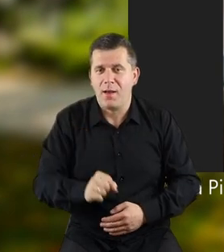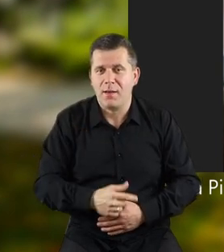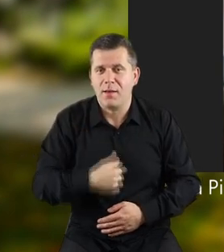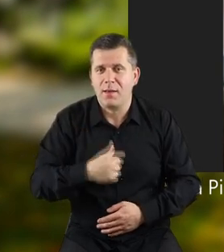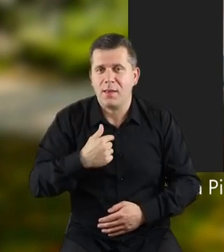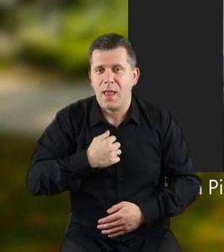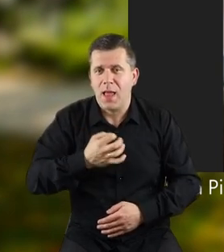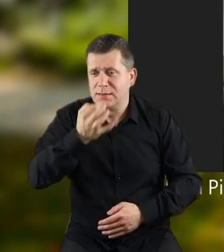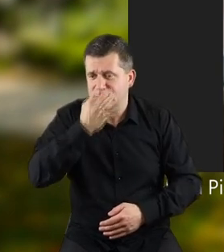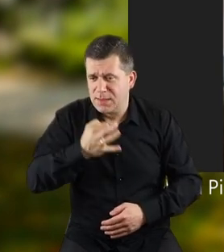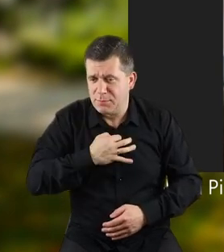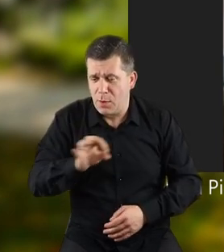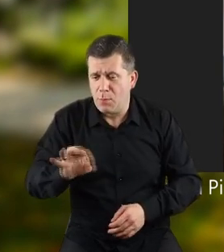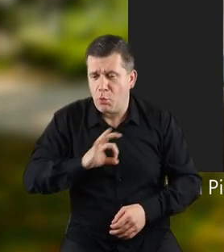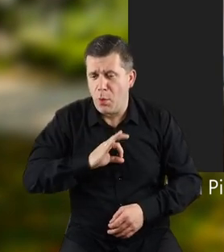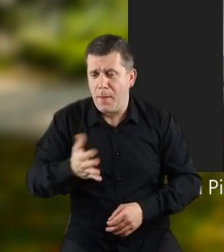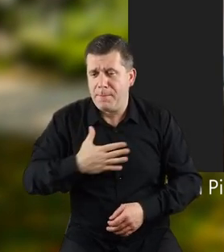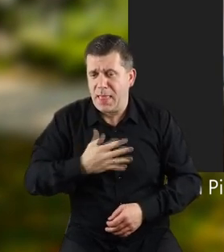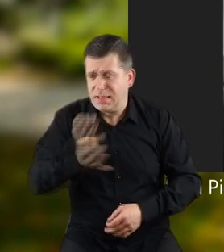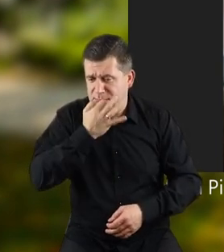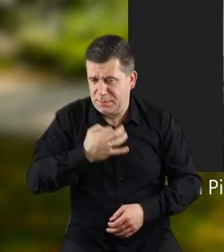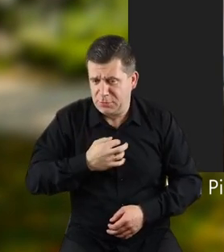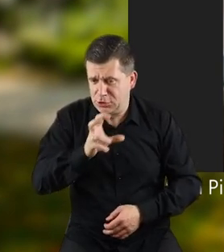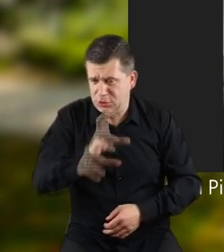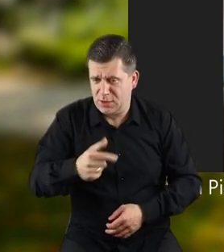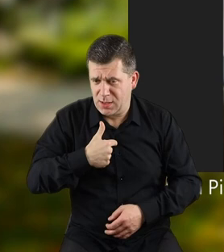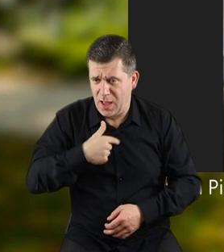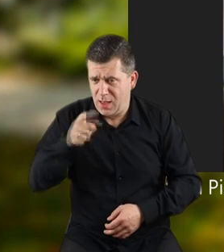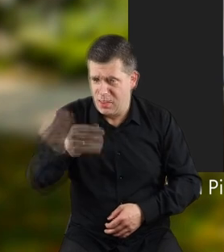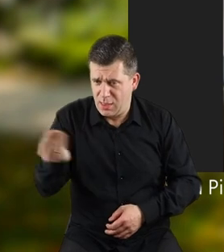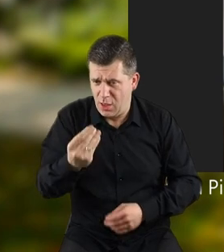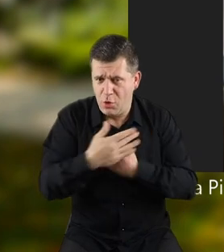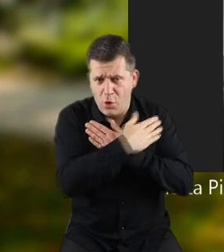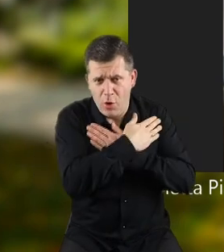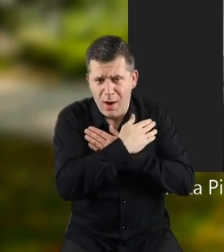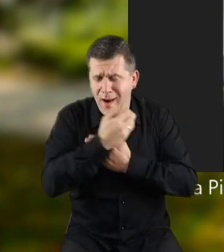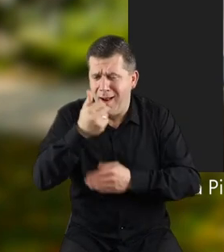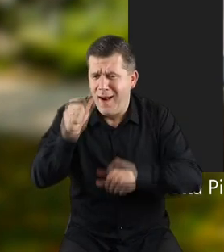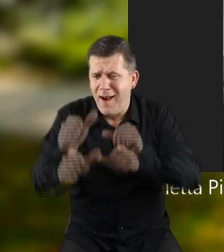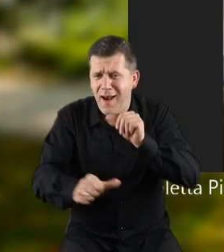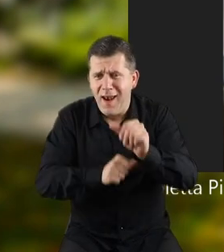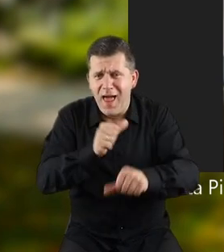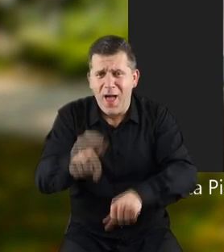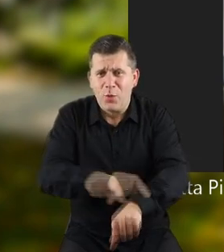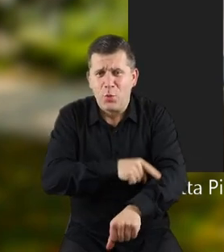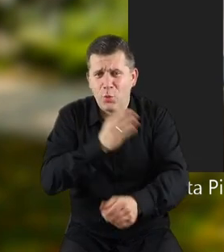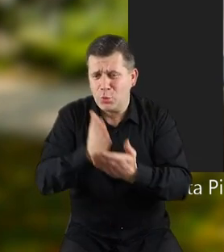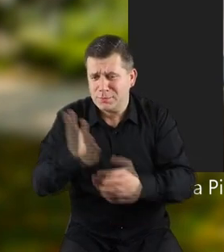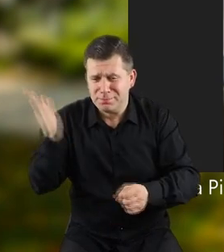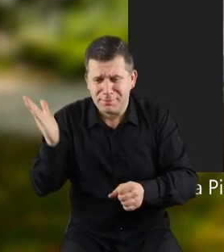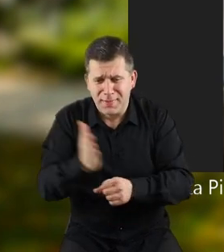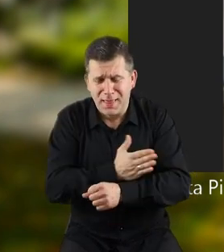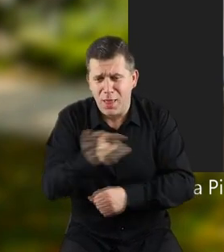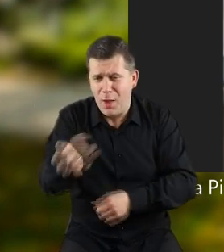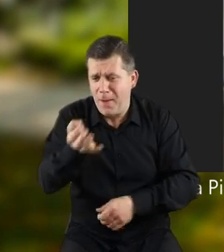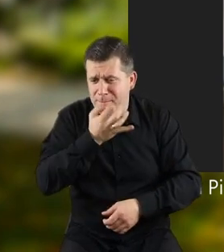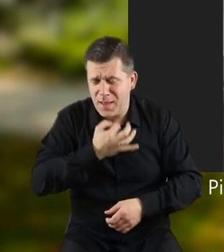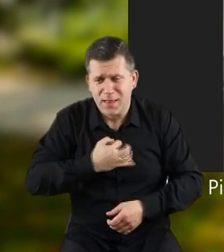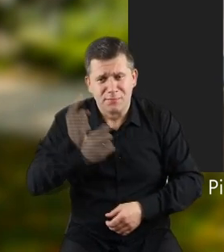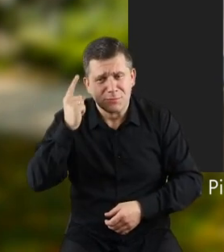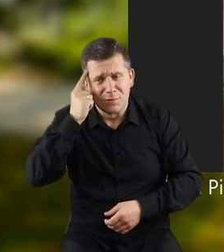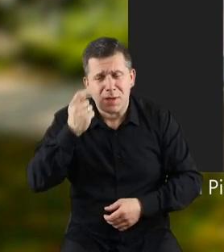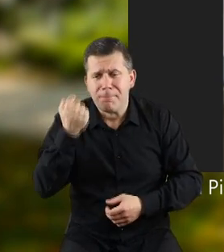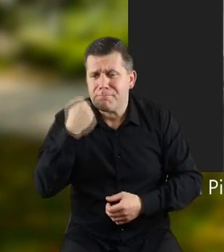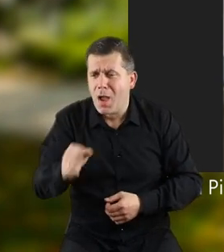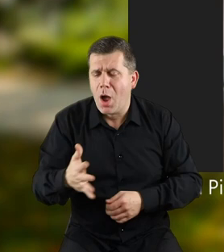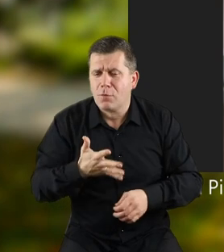Słuchajcie, Iza pytała mnie, mój piesek mnie w śnie zapytał, czy ja ją jeszcze kocham. Tyle lat, słuchajcie, minęło, a ona mi